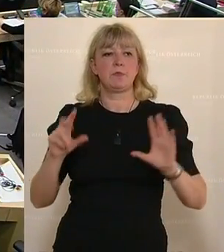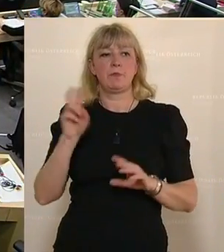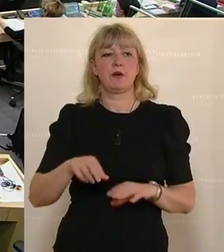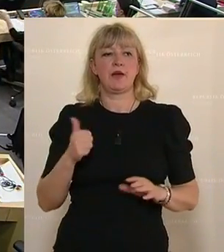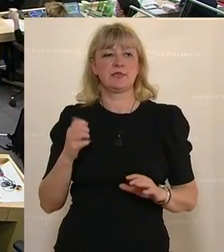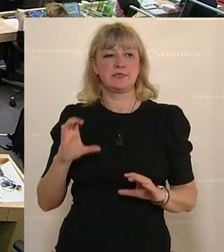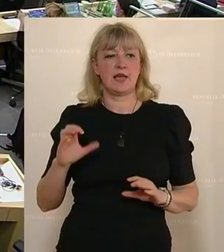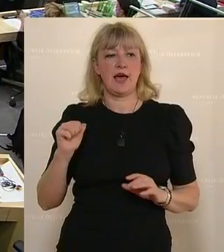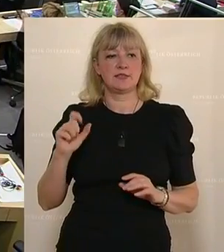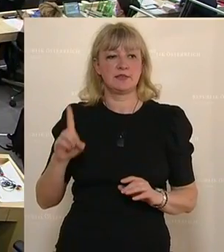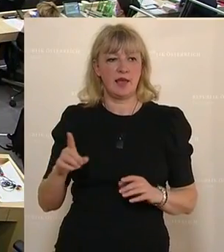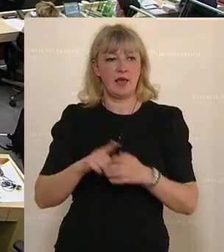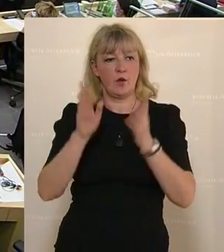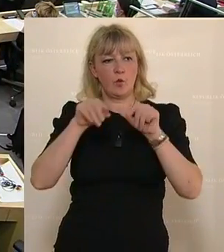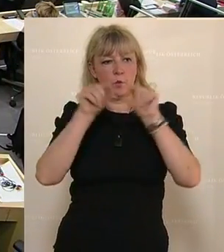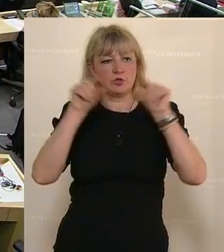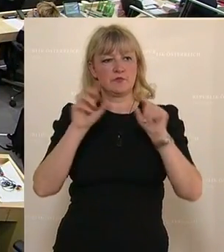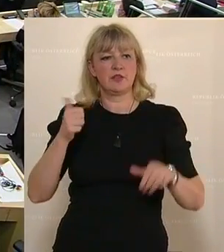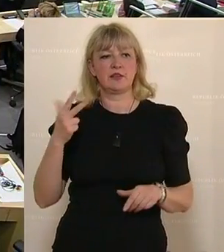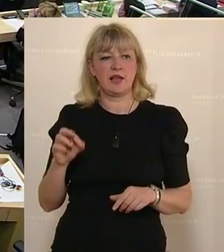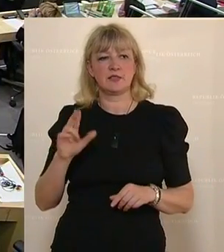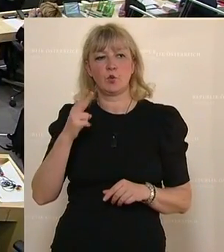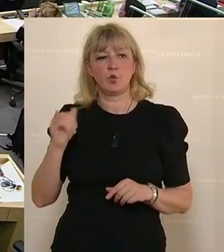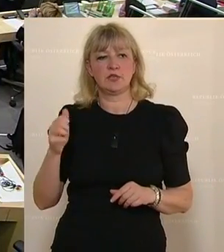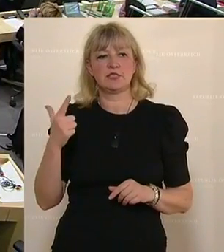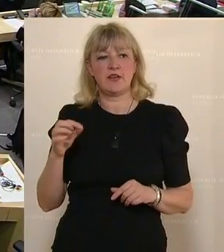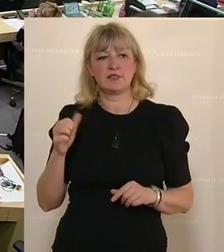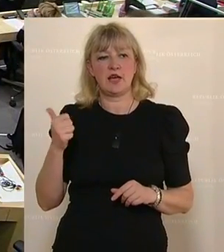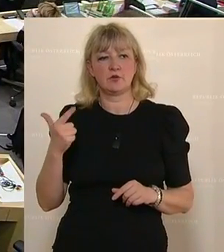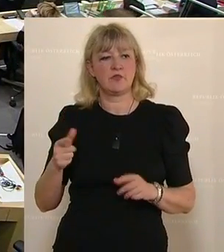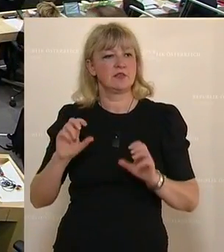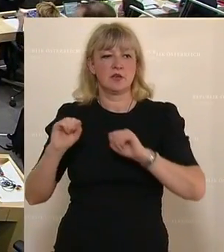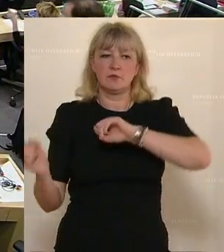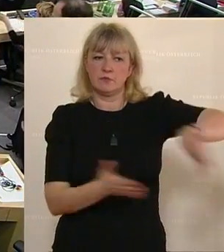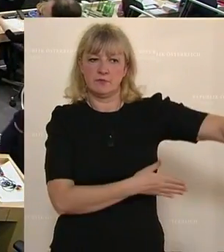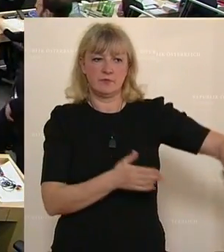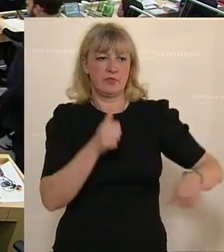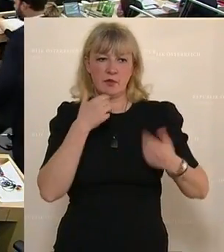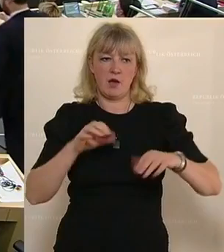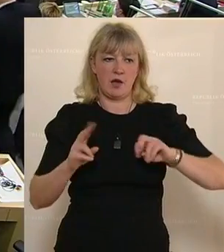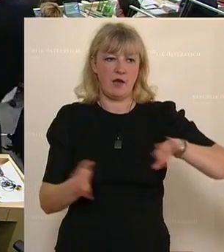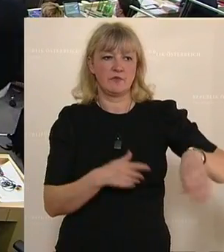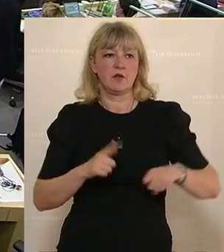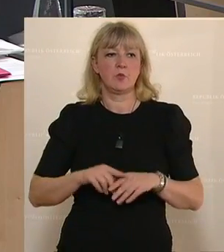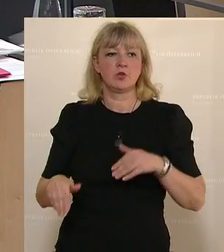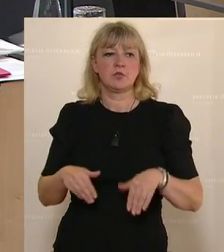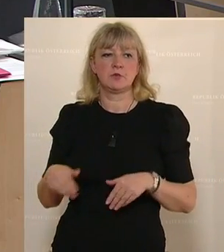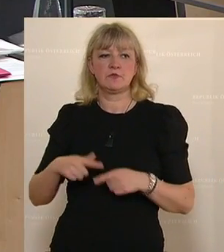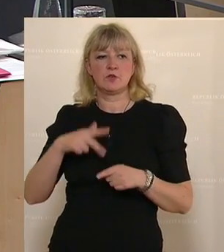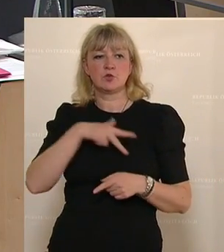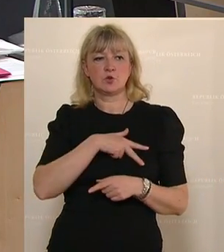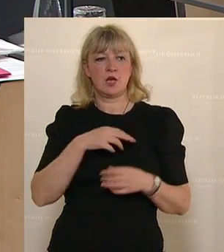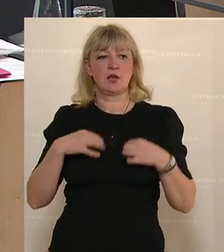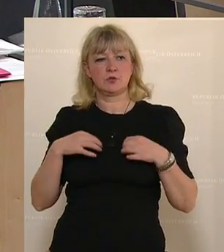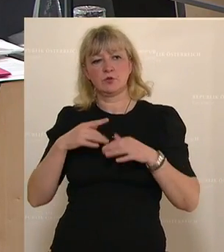1c und 1d samt Überschriften treten mit 30. Juni 2021 außer Kraft. Verschiebt der Bundesminister für Soziales,